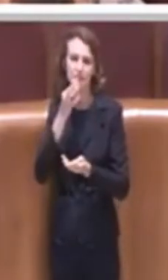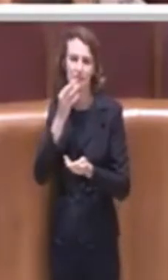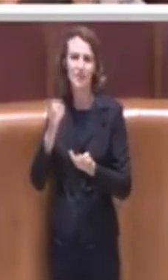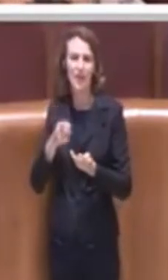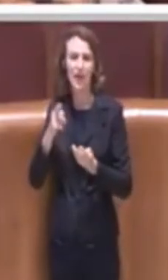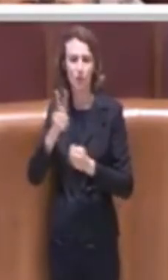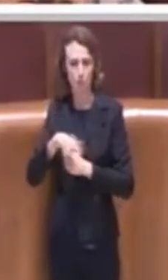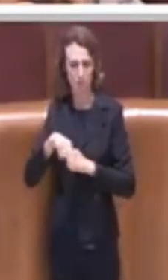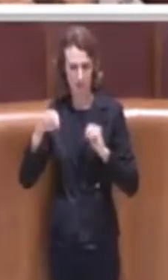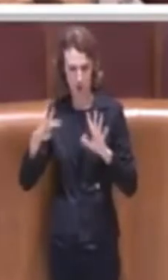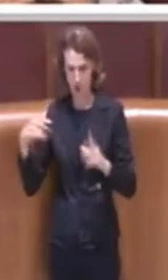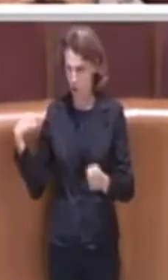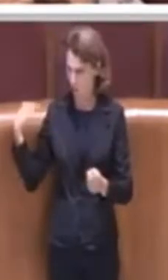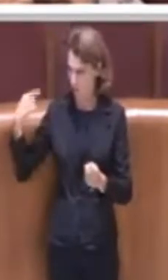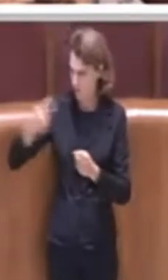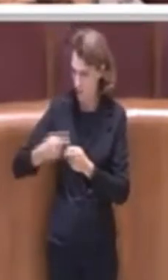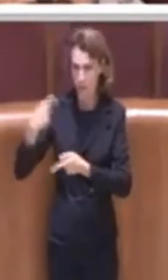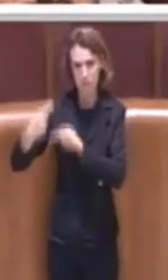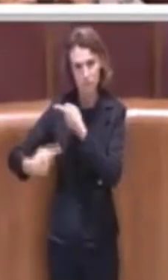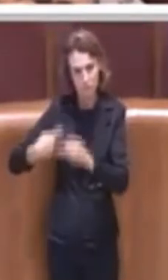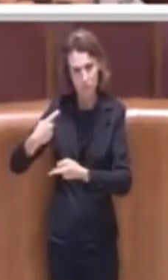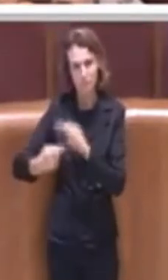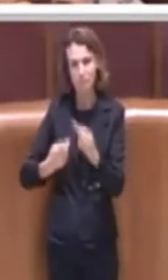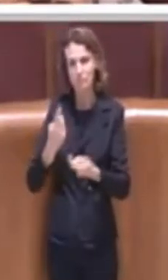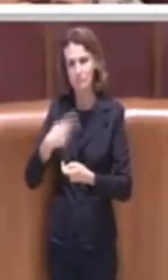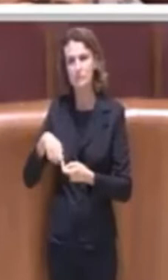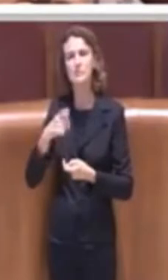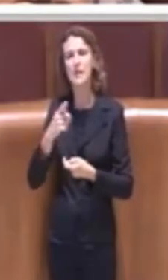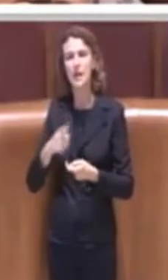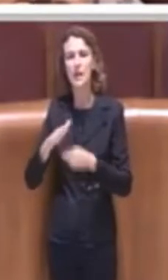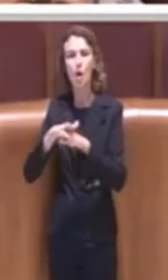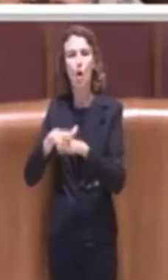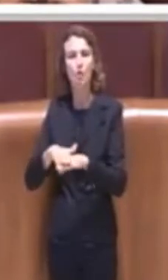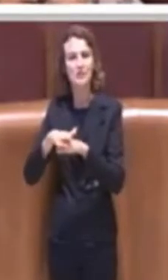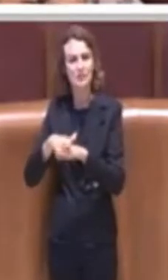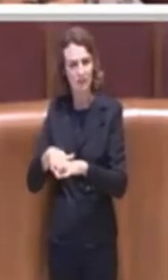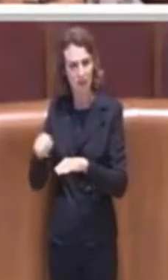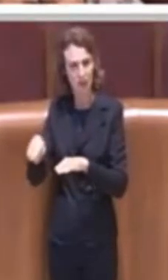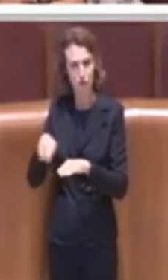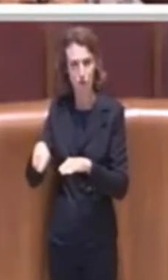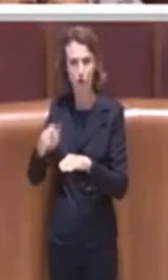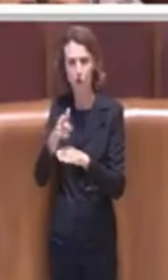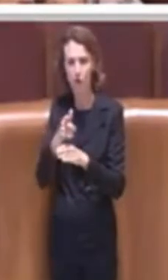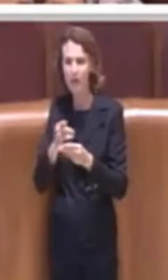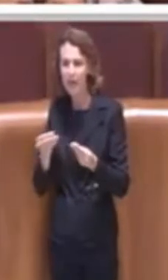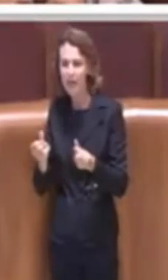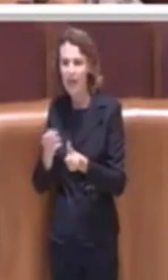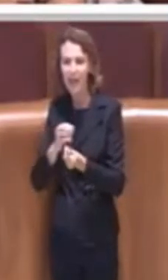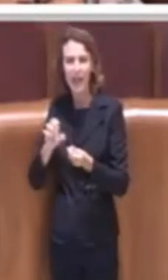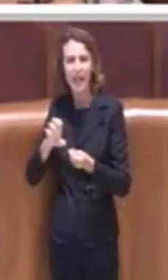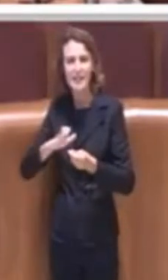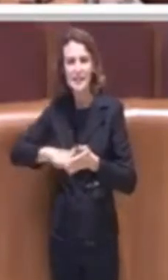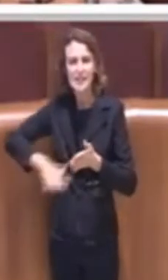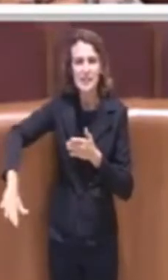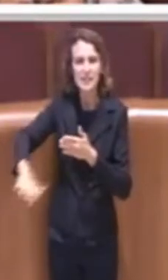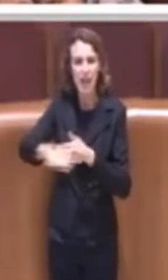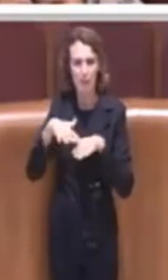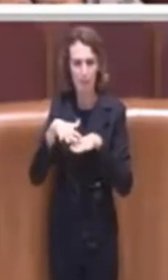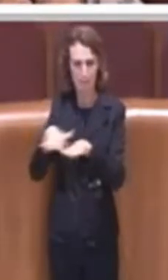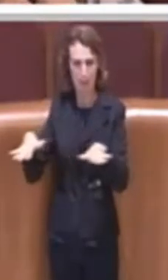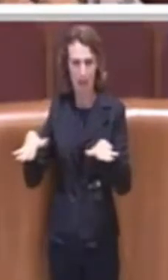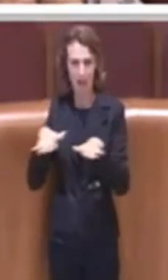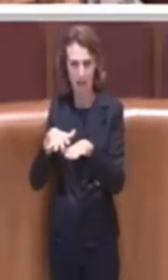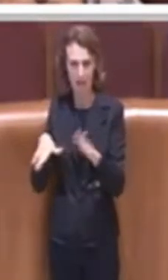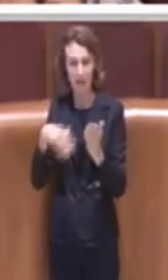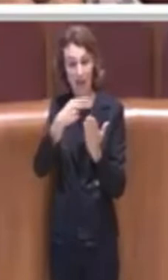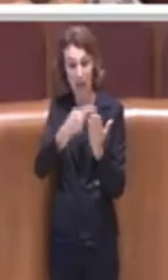Società Inglese per la Conservazione dell'Ecosistema Marino. L'evento è realizzato dalle scuole aderenti all